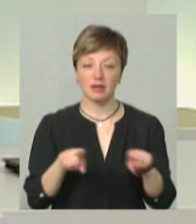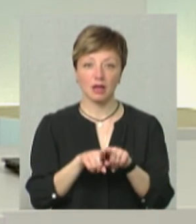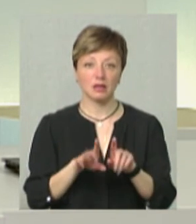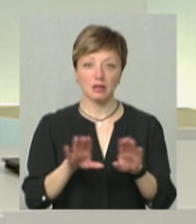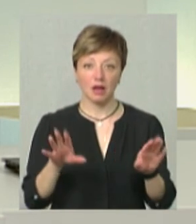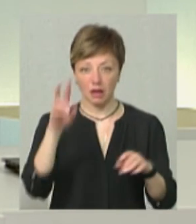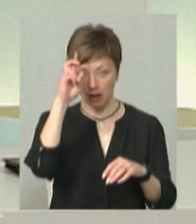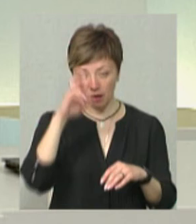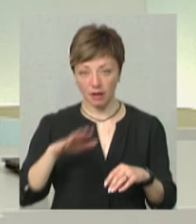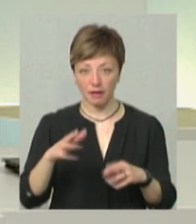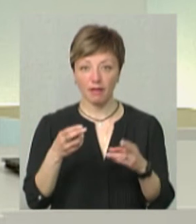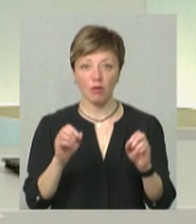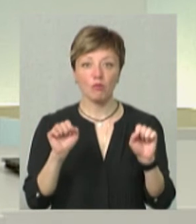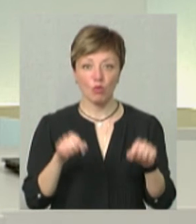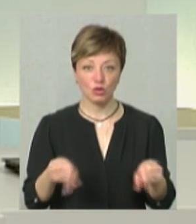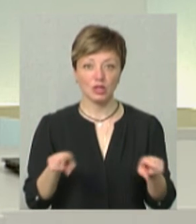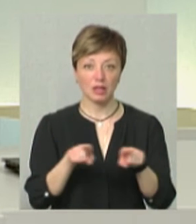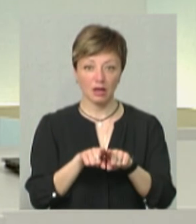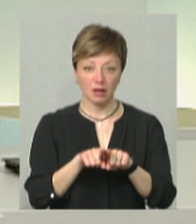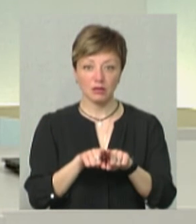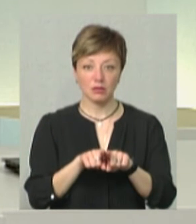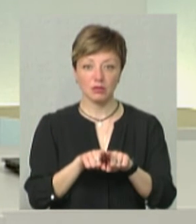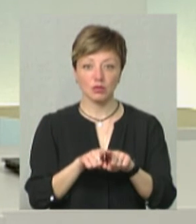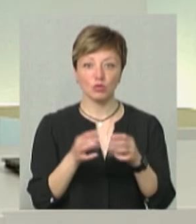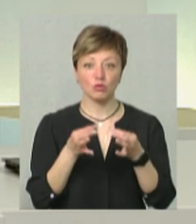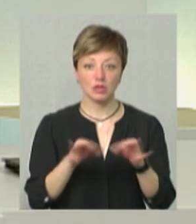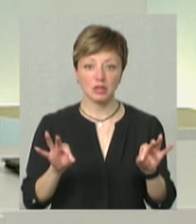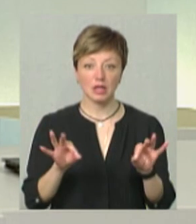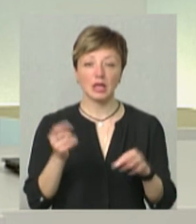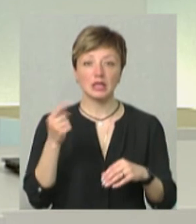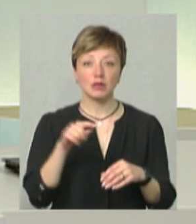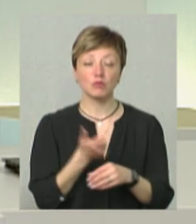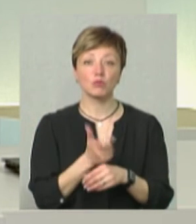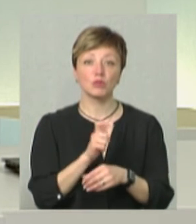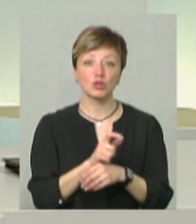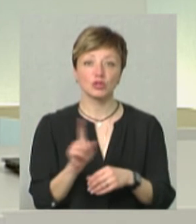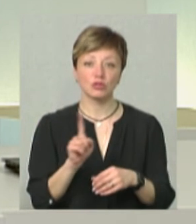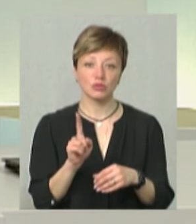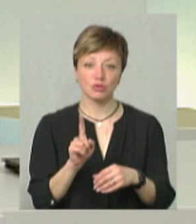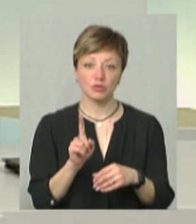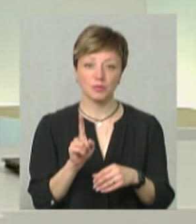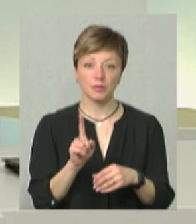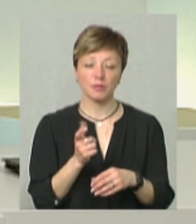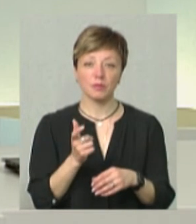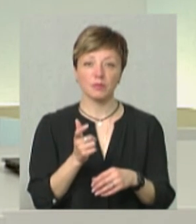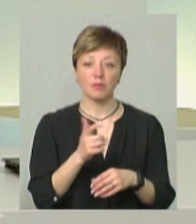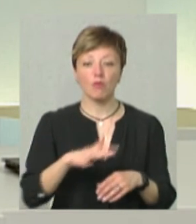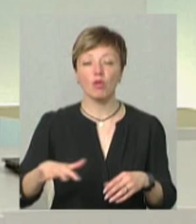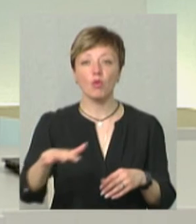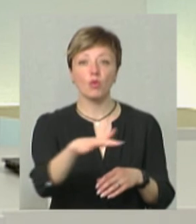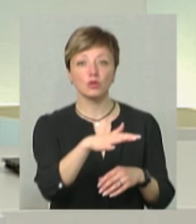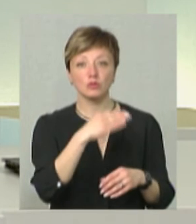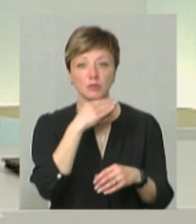країна, де можна таке допустити. Тим більше, що все-таки більшість площ,